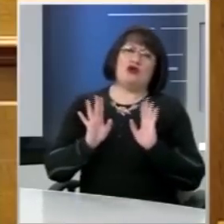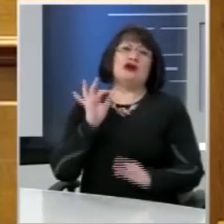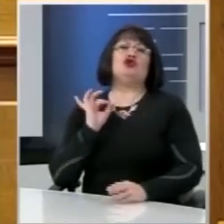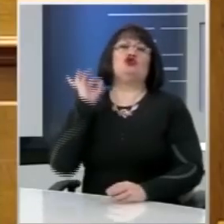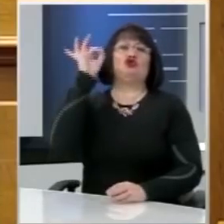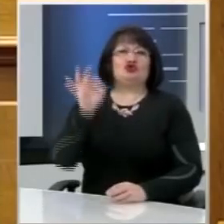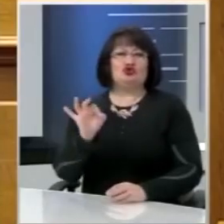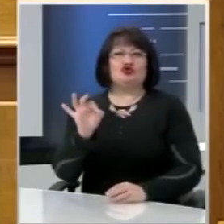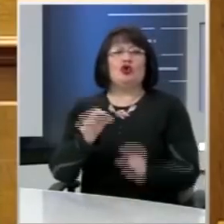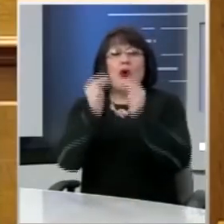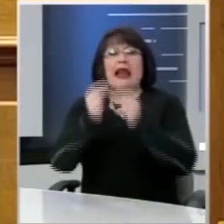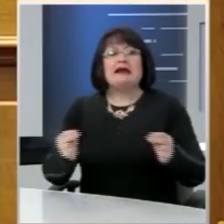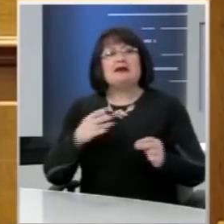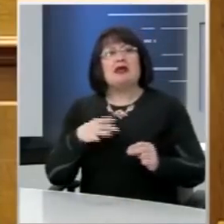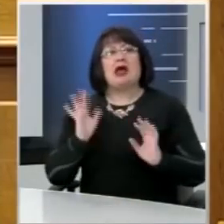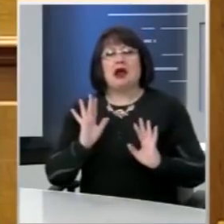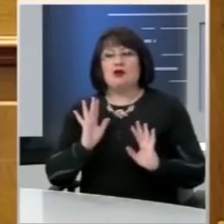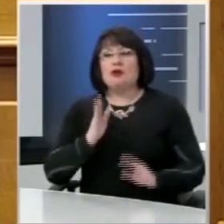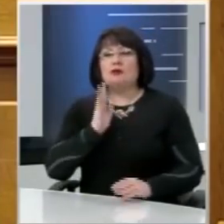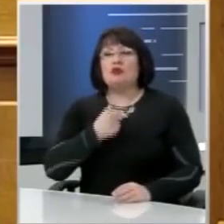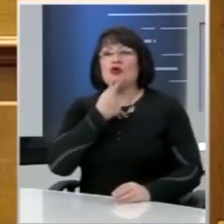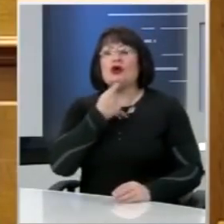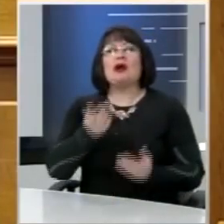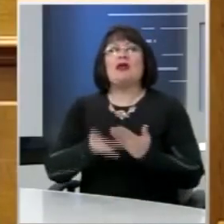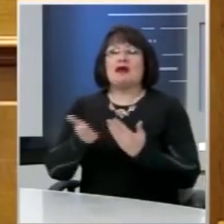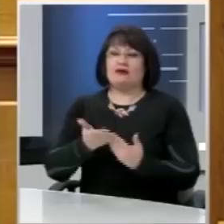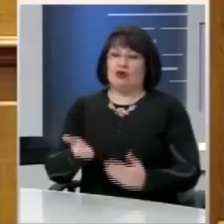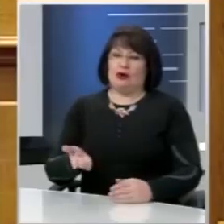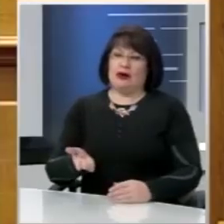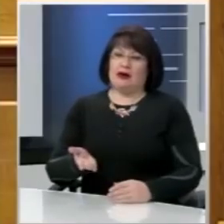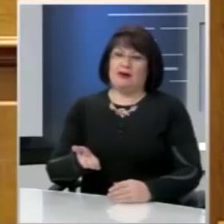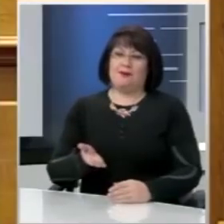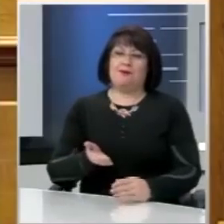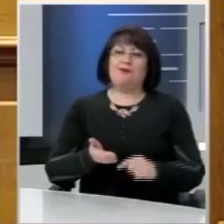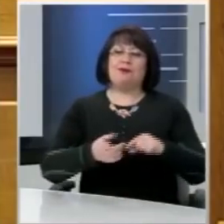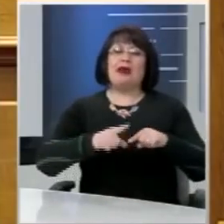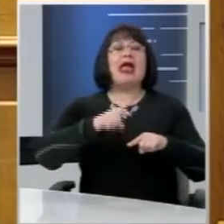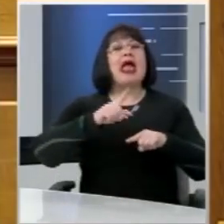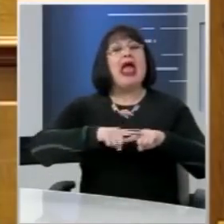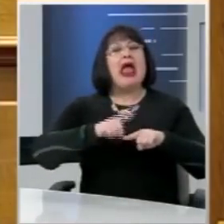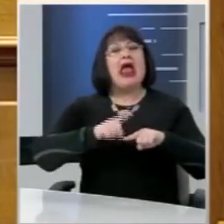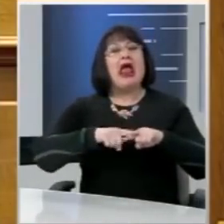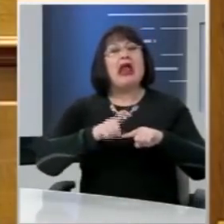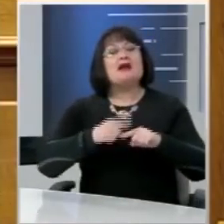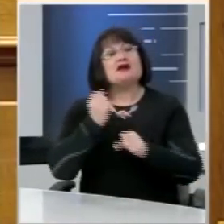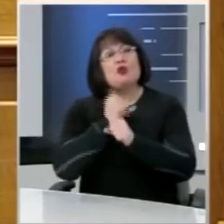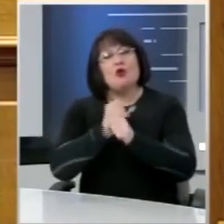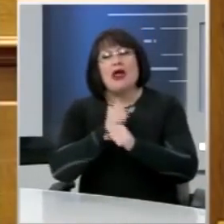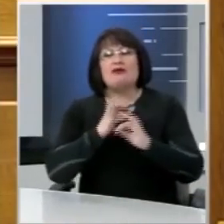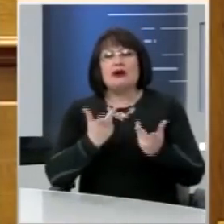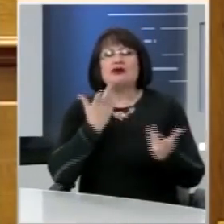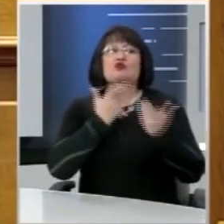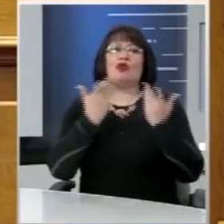εξέβρεση μιας λύσης που θα διευκολύνει τους Έλληνες που εργάζονται ή σπουδάζουν στο εξωτερικό,